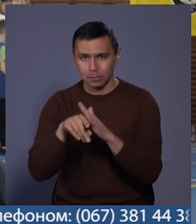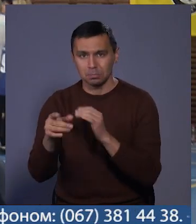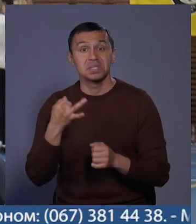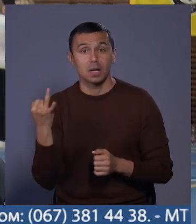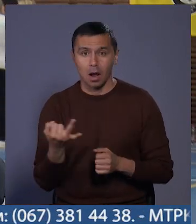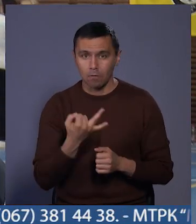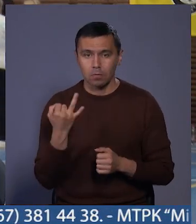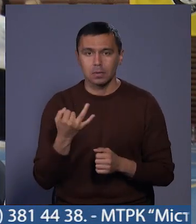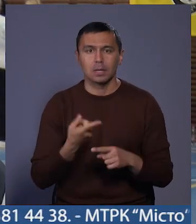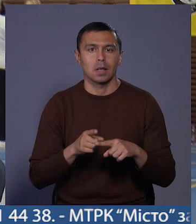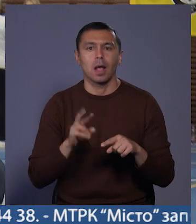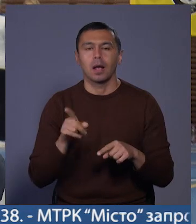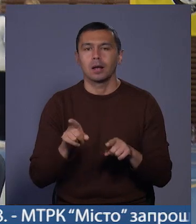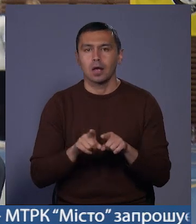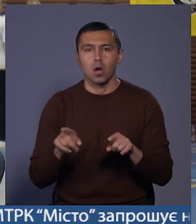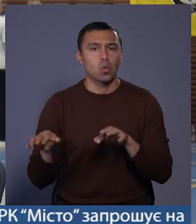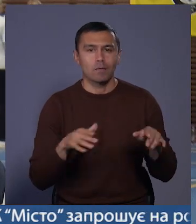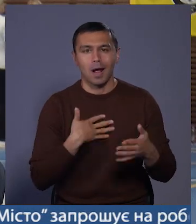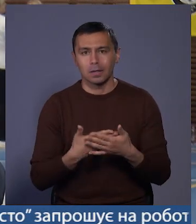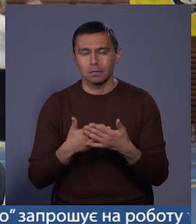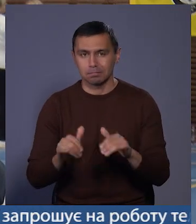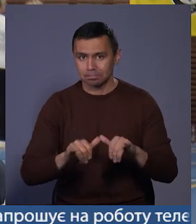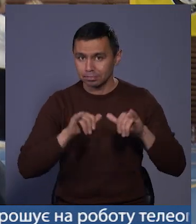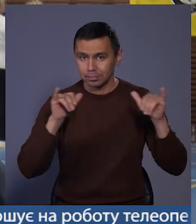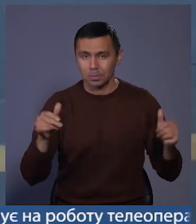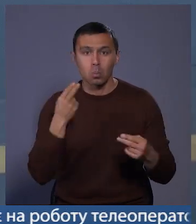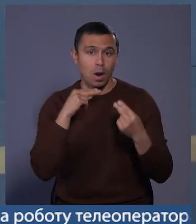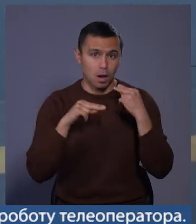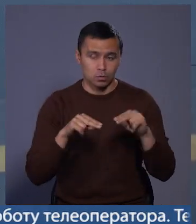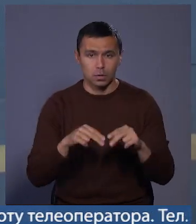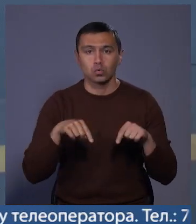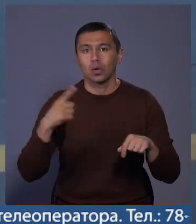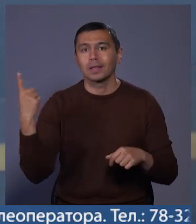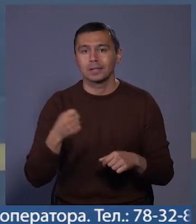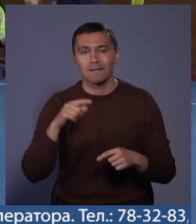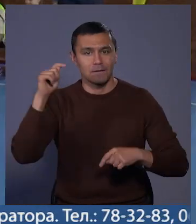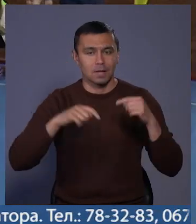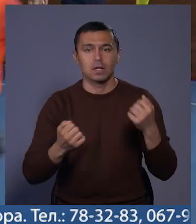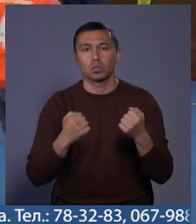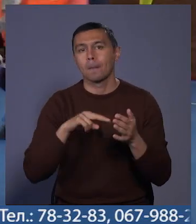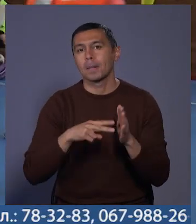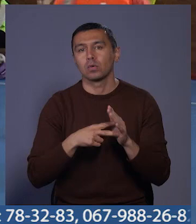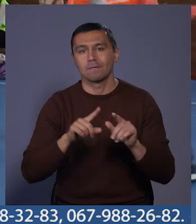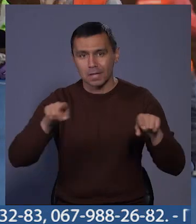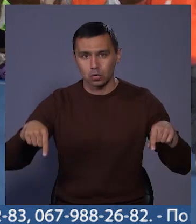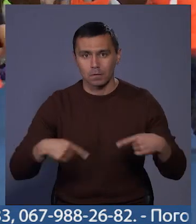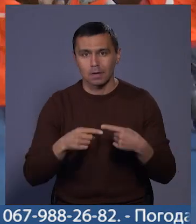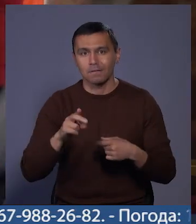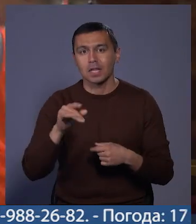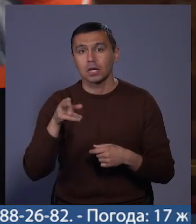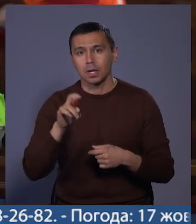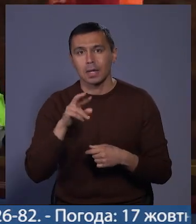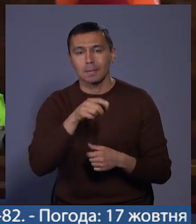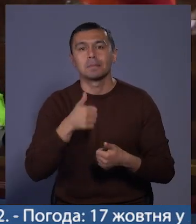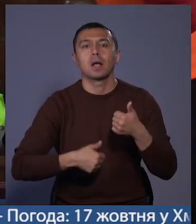цікаво. Це як би рухова активність в них збільшується, покращується». Цього тижня фестиваль спорту планують влаштувати у Деражні.